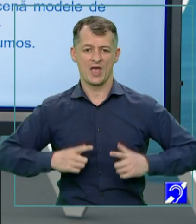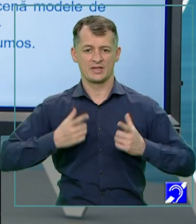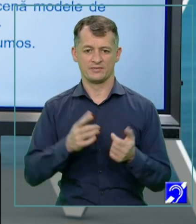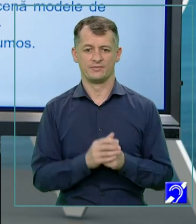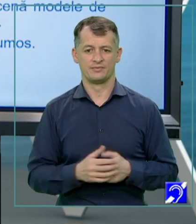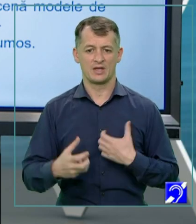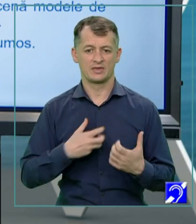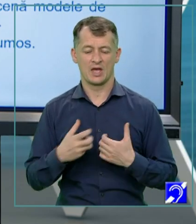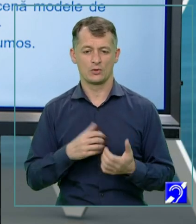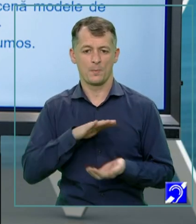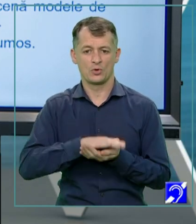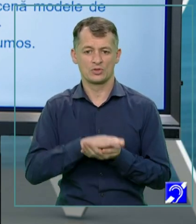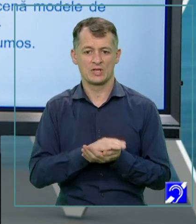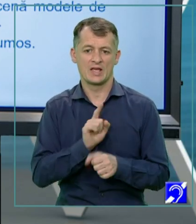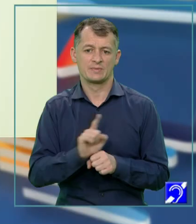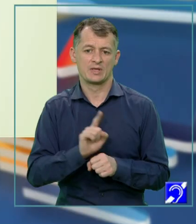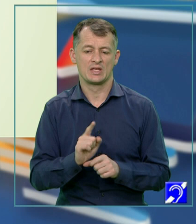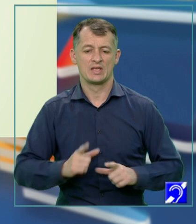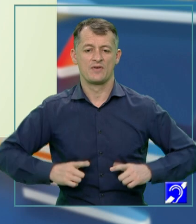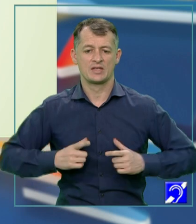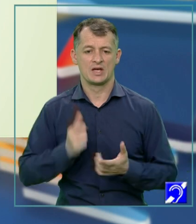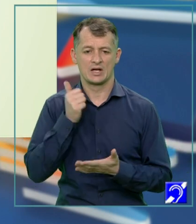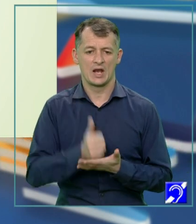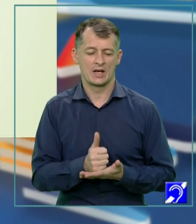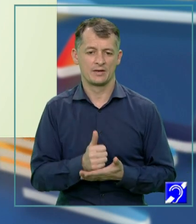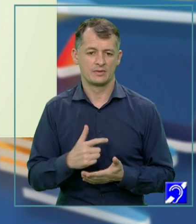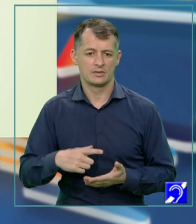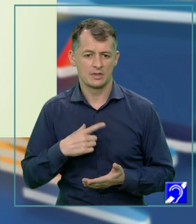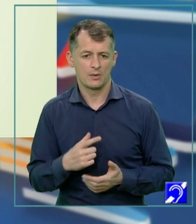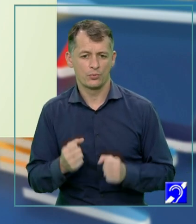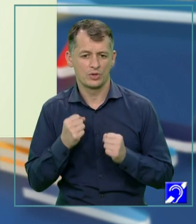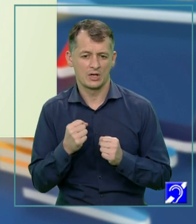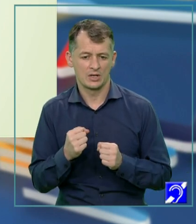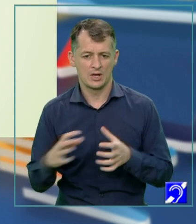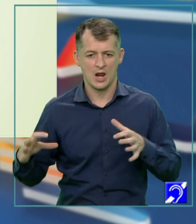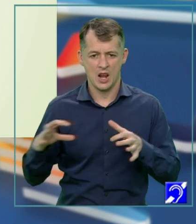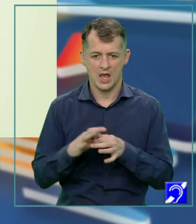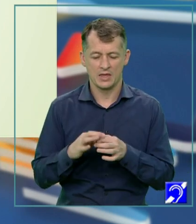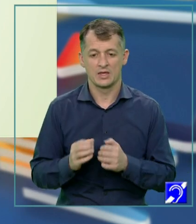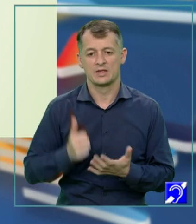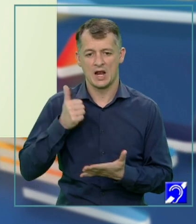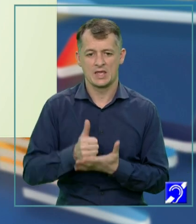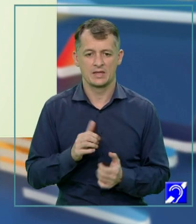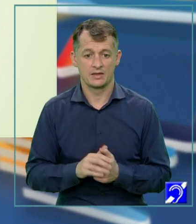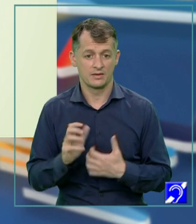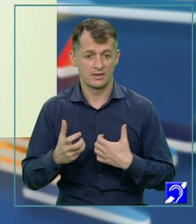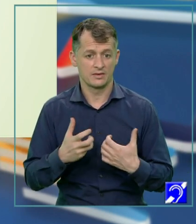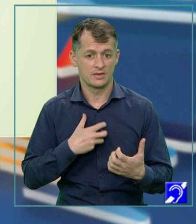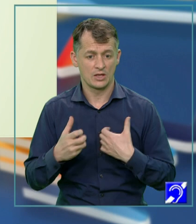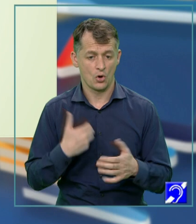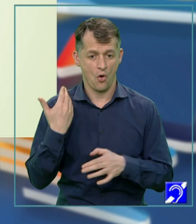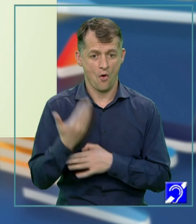Teatrul conservă aspecte de viață reală, deci este puternic ancorat în realitate. Teatrul oferă prin